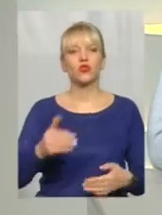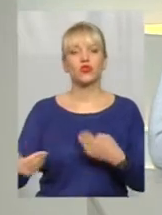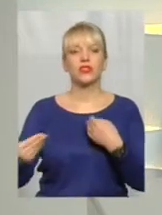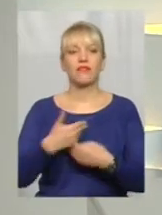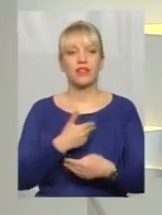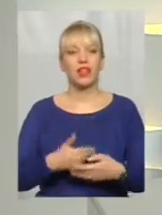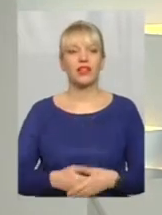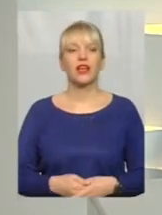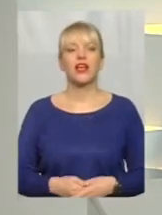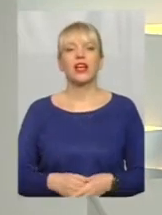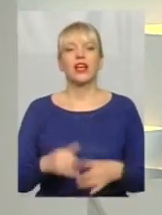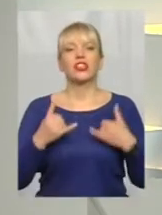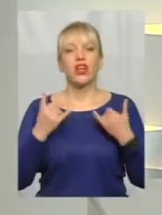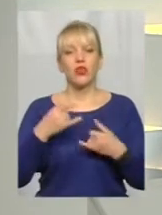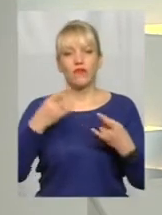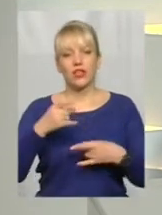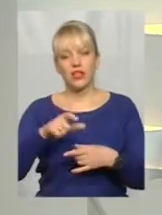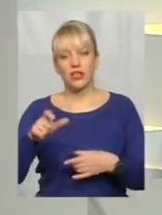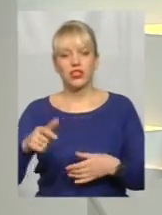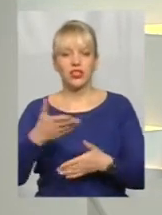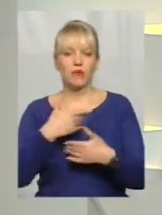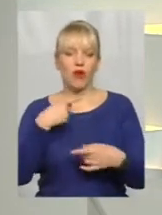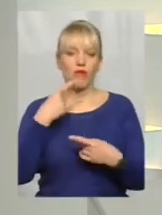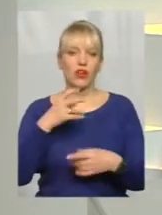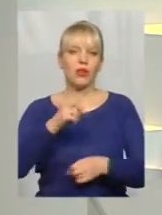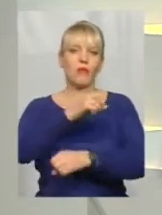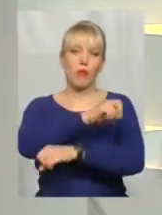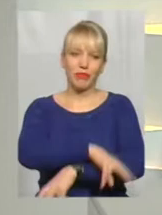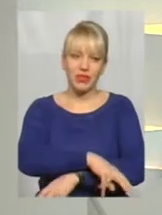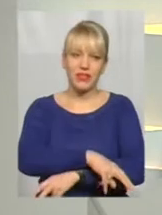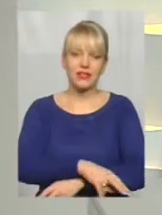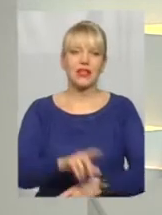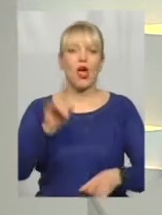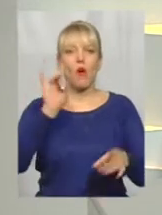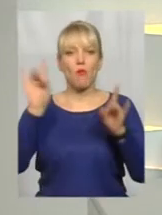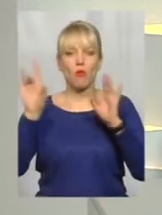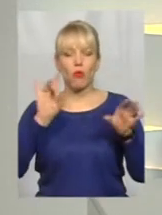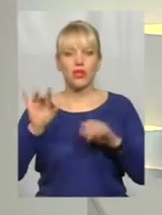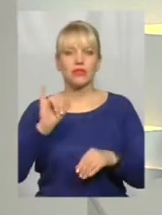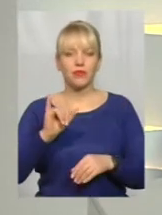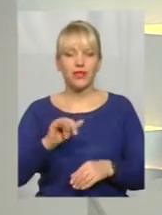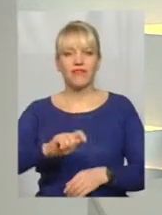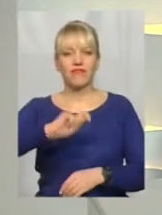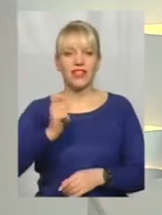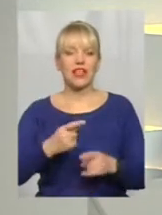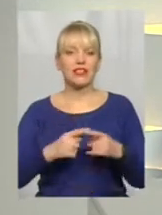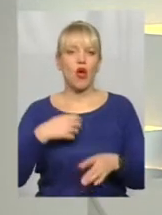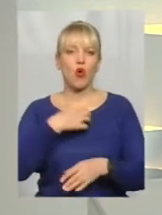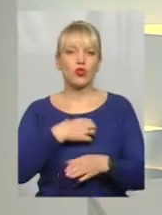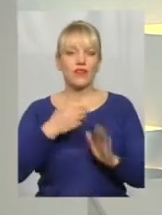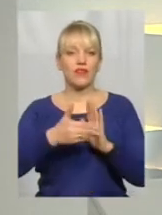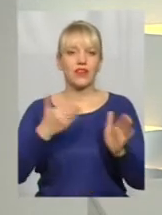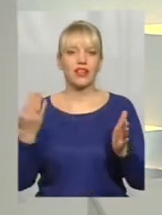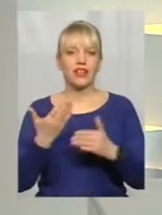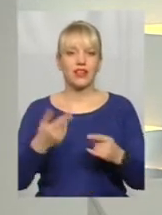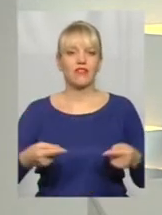Прошу. Шановні глядачі, ми говорили сьогодні про бідність, популізм і війна. Це основні виклики,